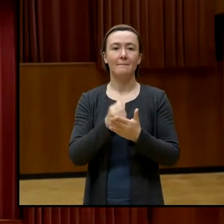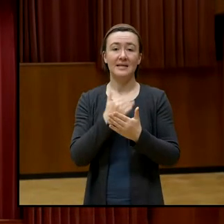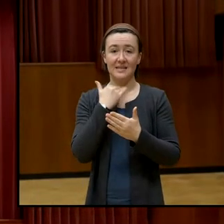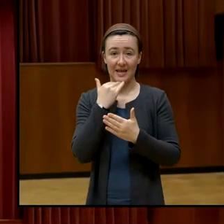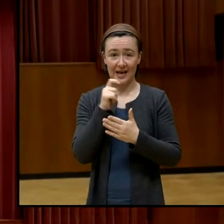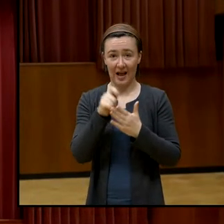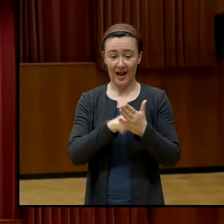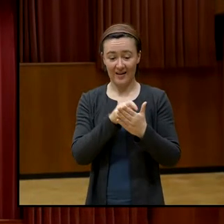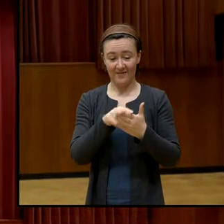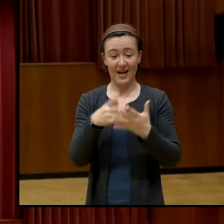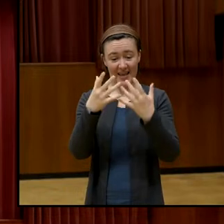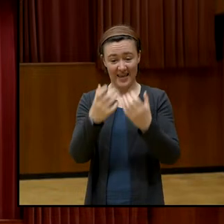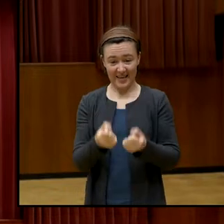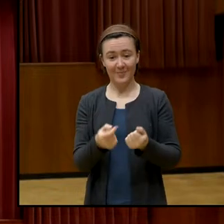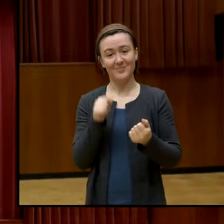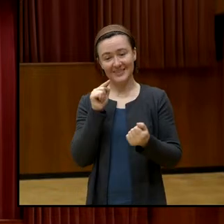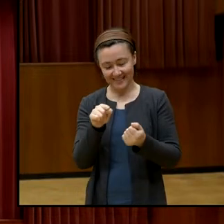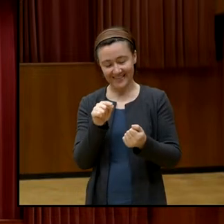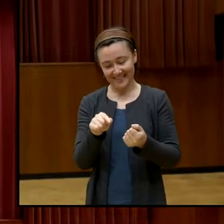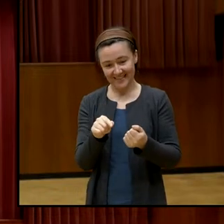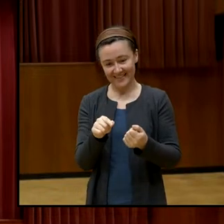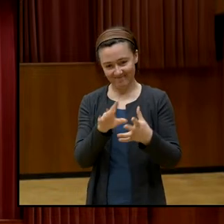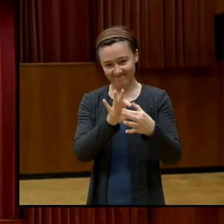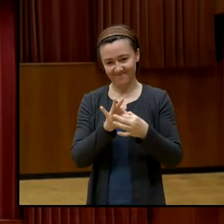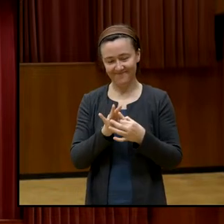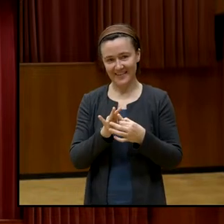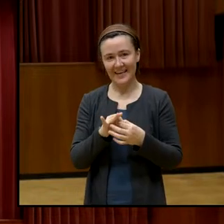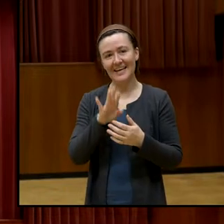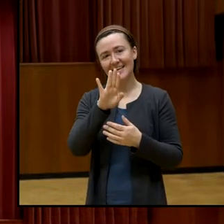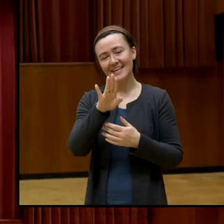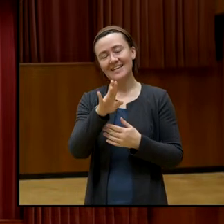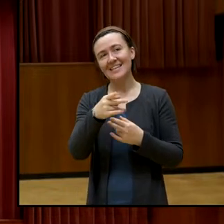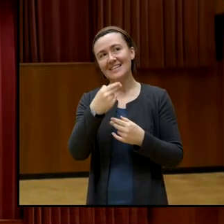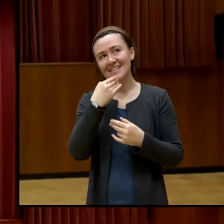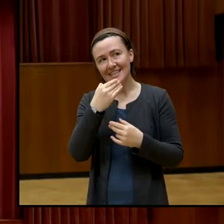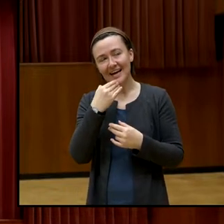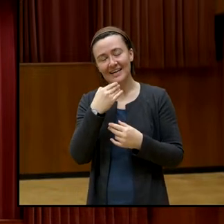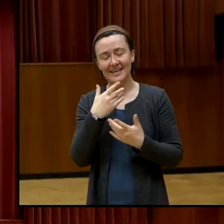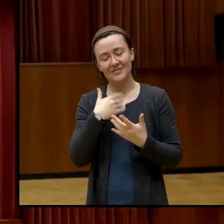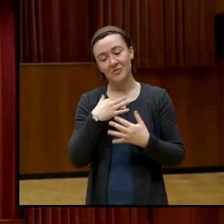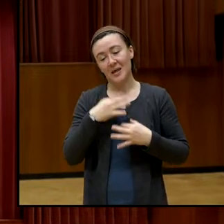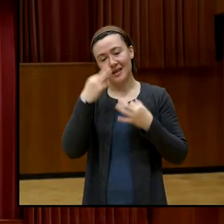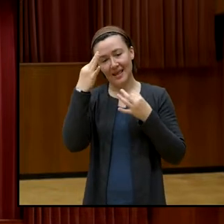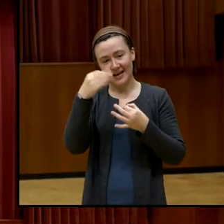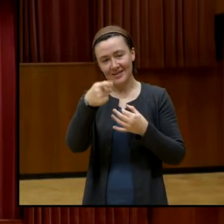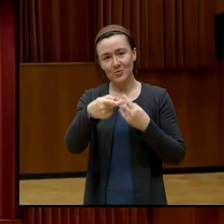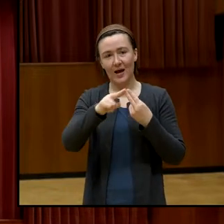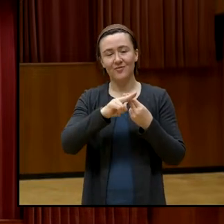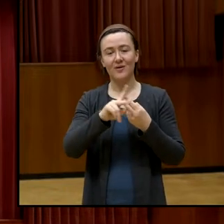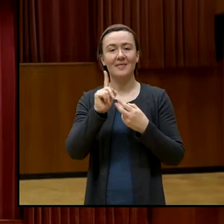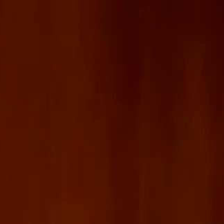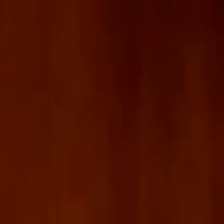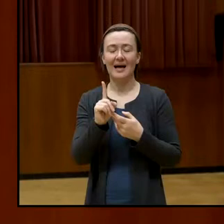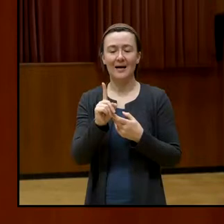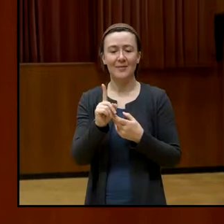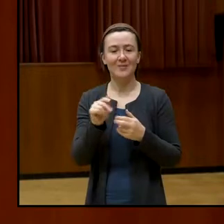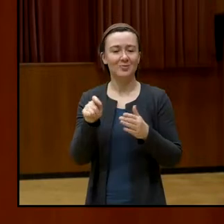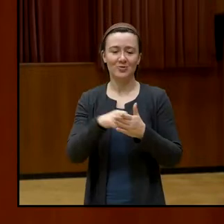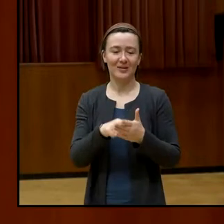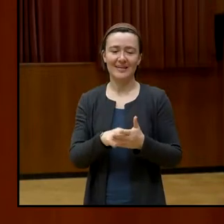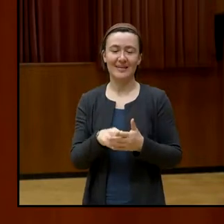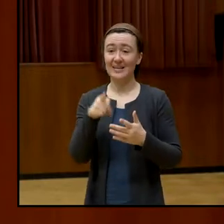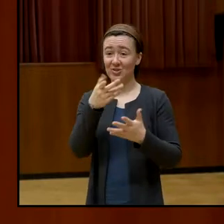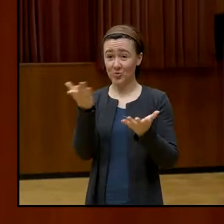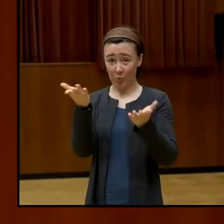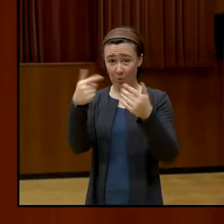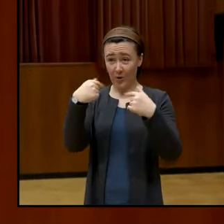das ehrt mich Ihre Antwort, aber es ist sozusagen, ich möchte das irgendwie auch korrigieren, also das Ergebnis ist in keinster Weise repräsentativ.